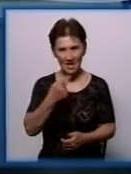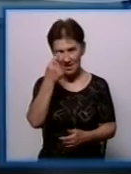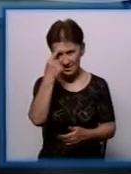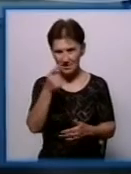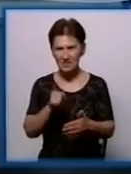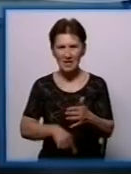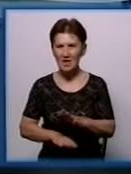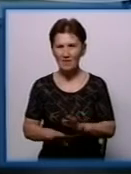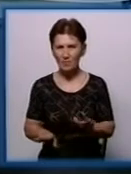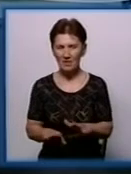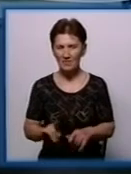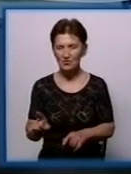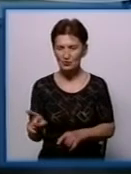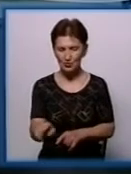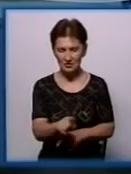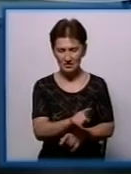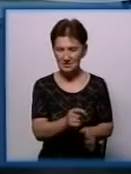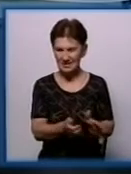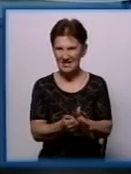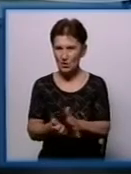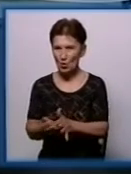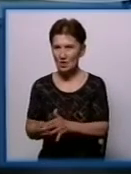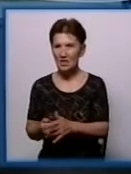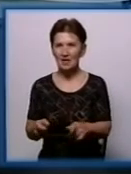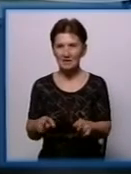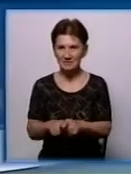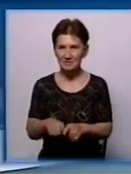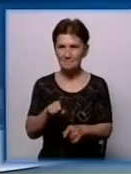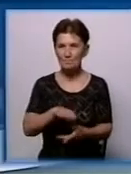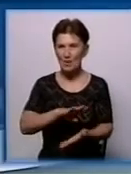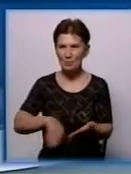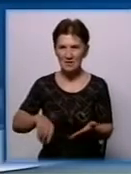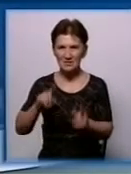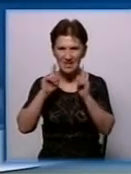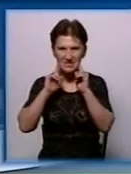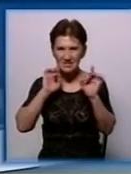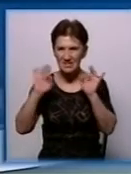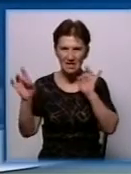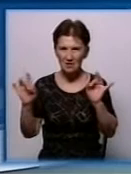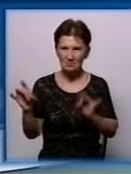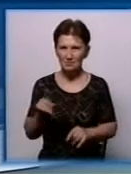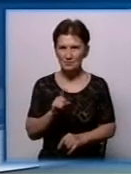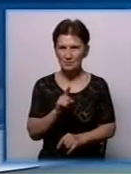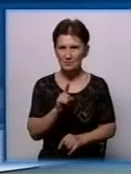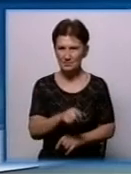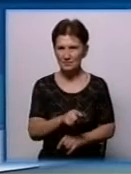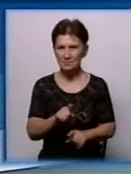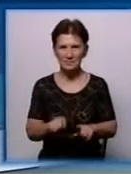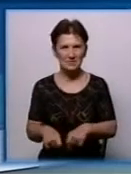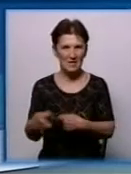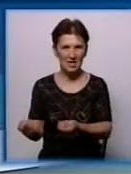всі недоліки, але вже названі недоліки, відсутність сигналізації, це автоматично дає